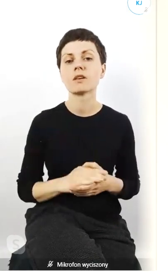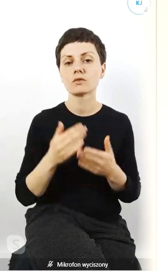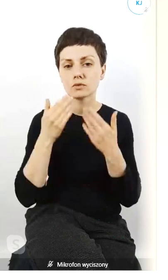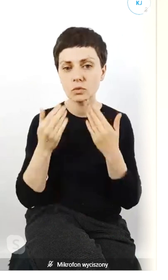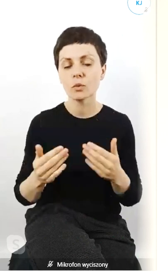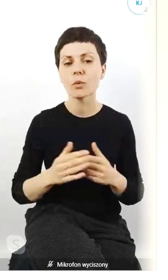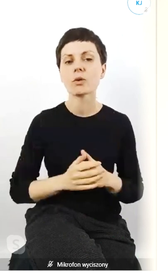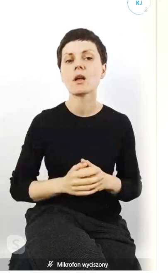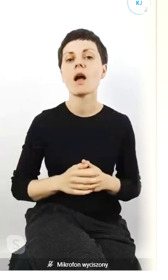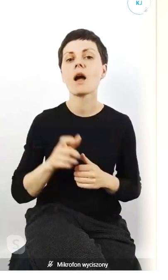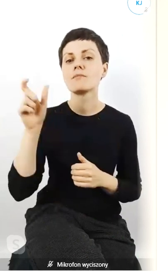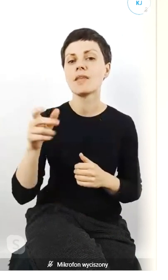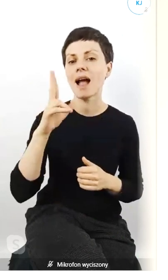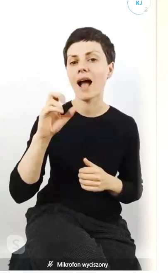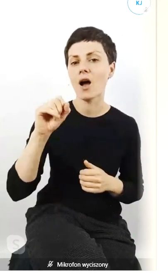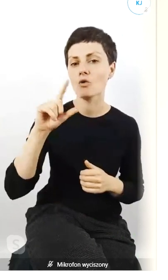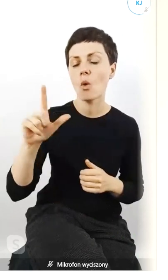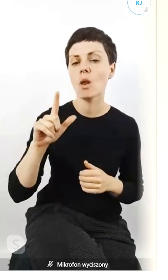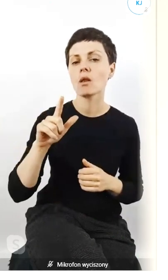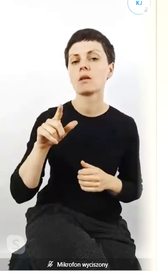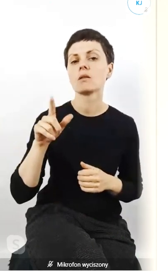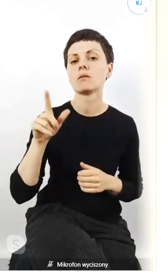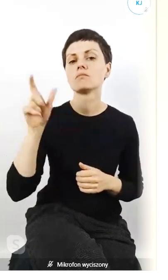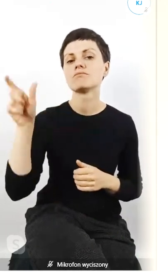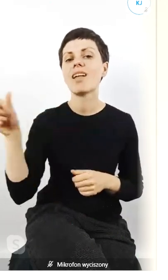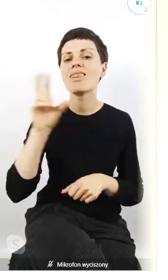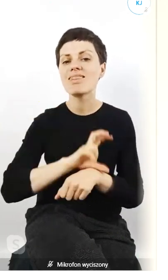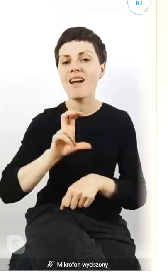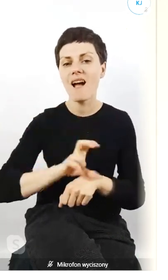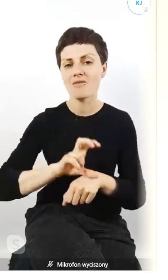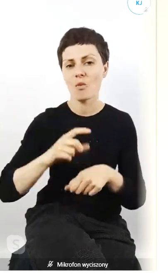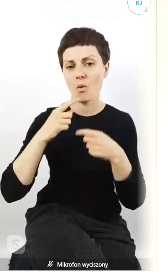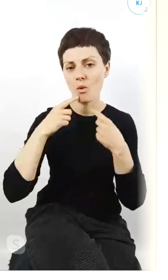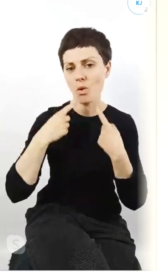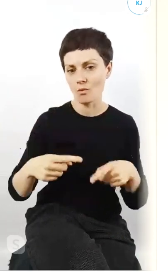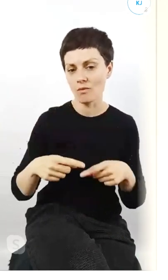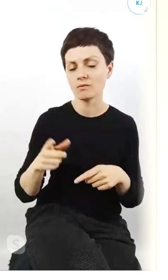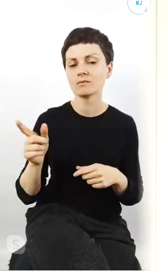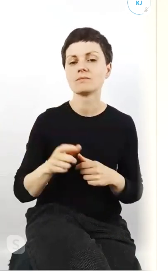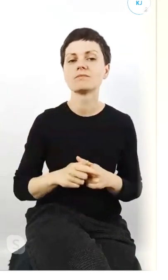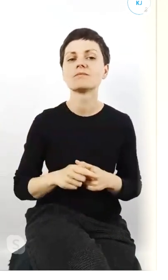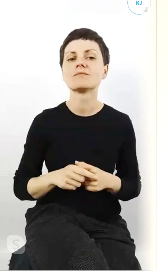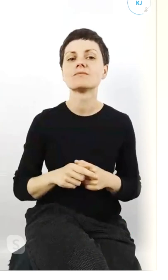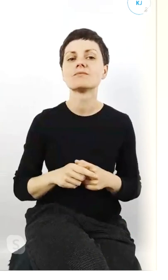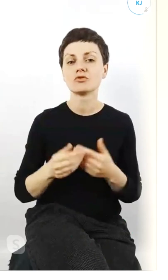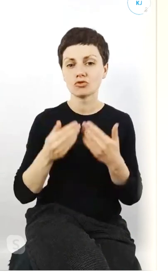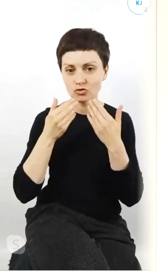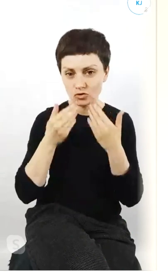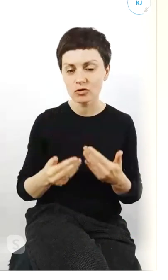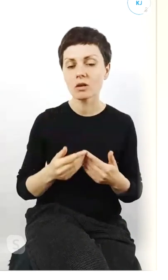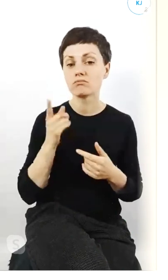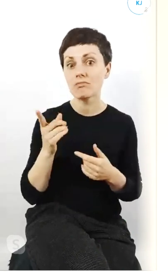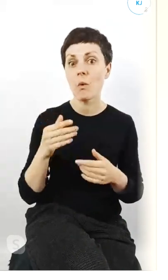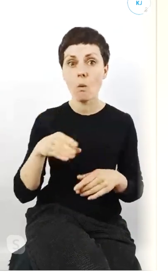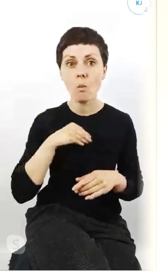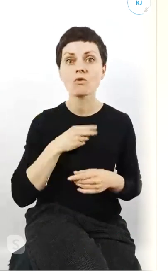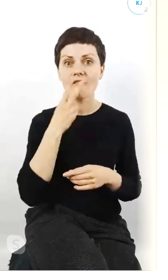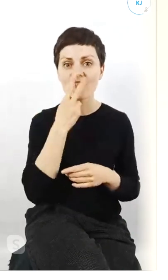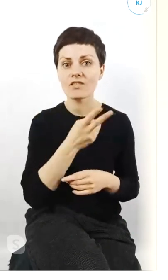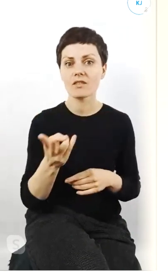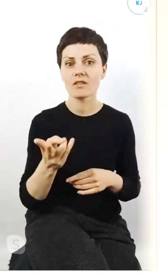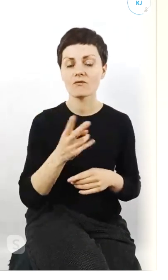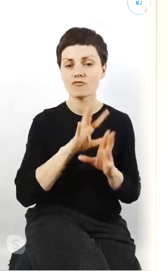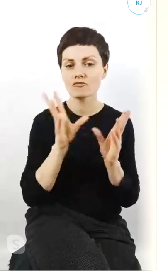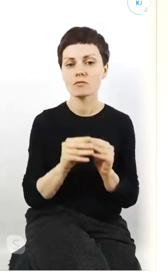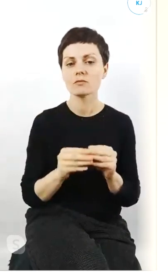Karolowi który technikę ogarniał i dzięki dzięki niemu widać to wszystko na